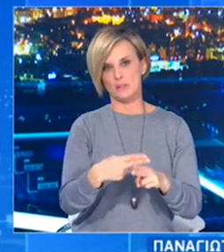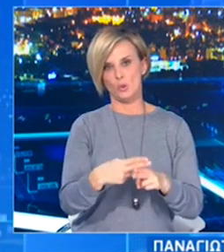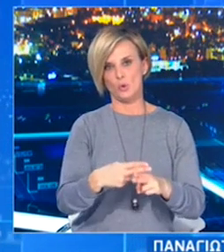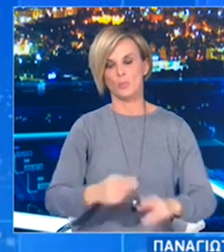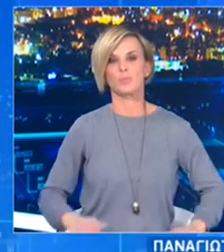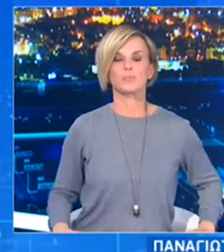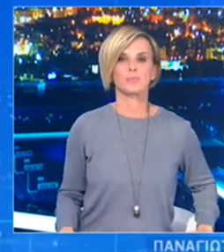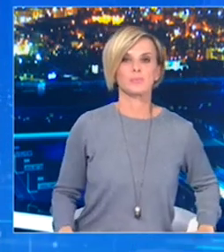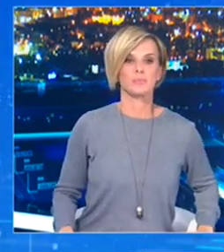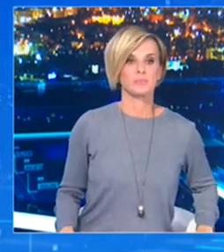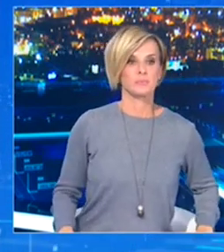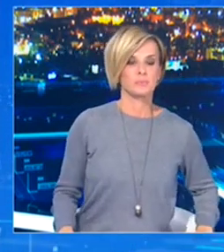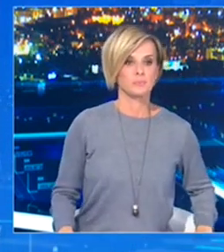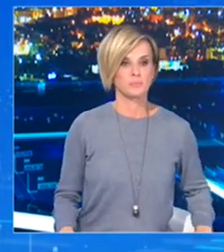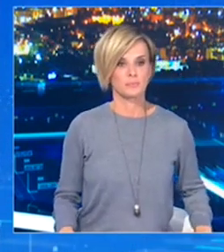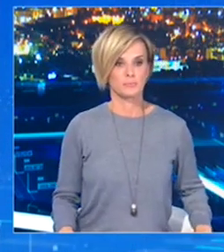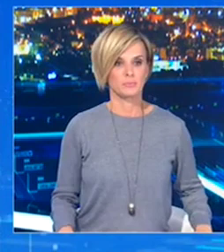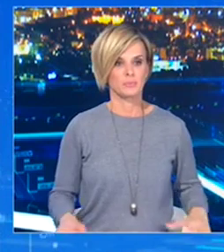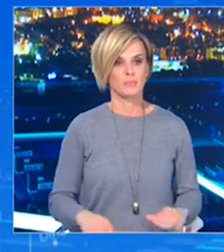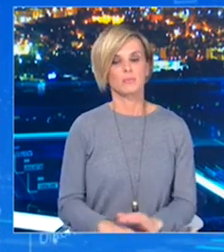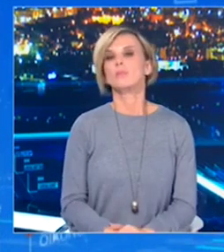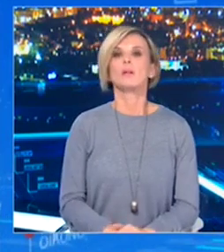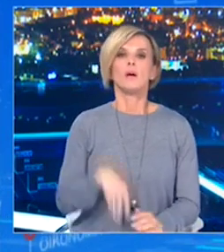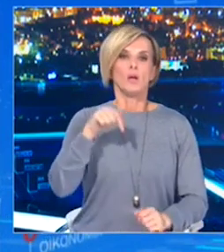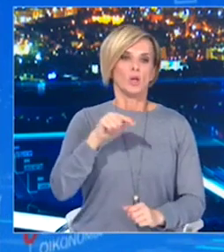Ευχαριστούμε για τον κύριο Σταμπουλίδη. Να περάσουμε σε ερωτήσεις.